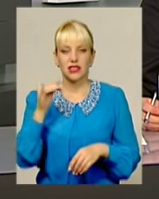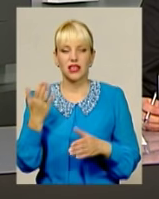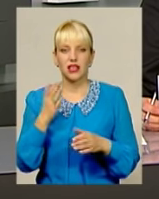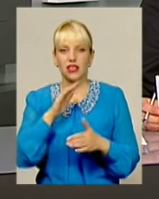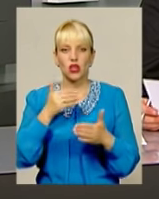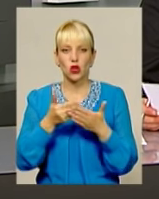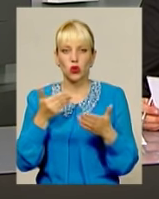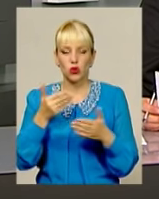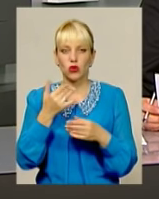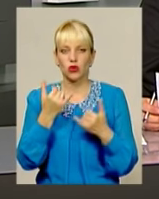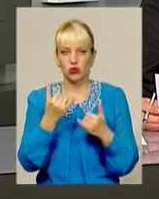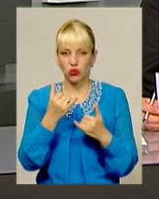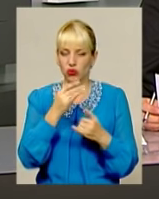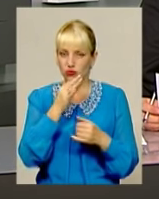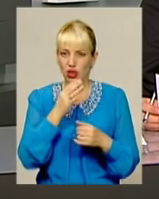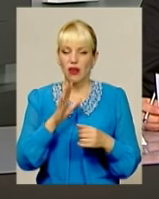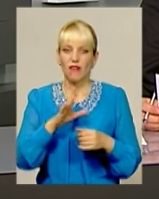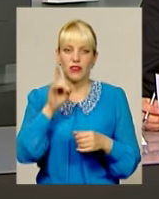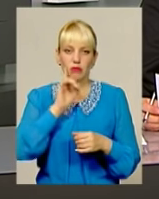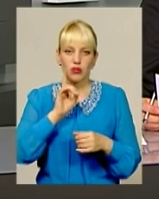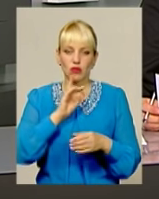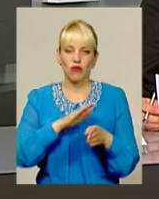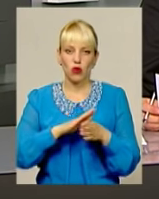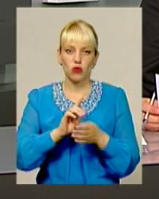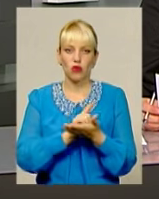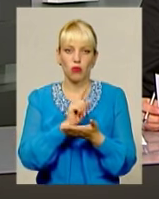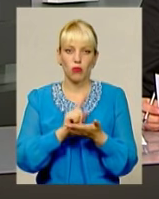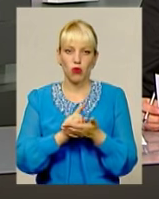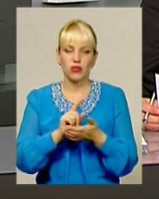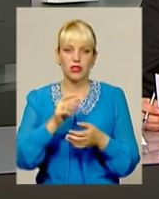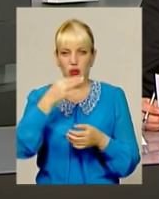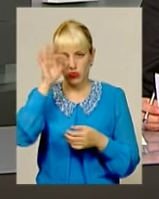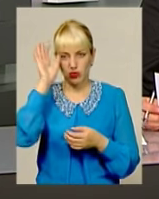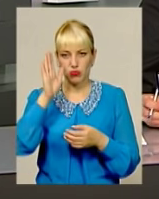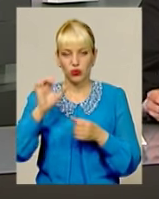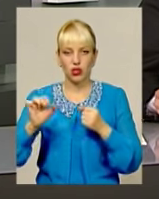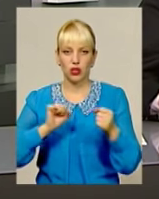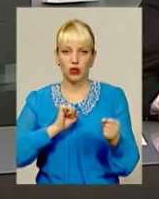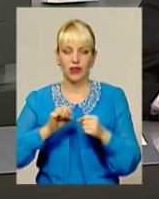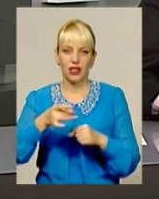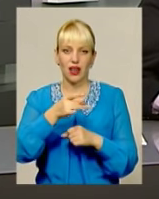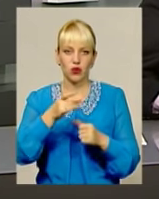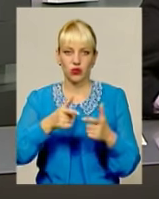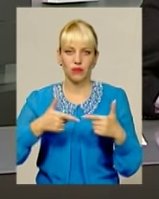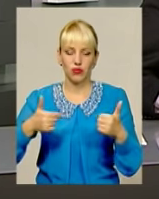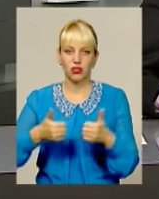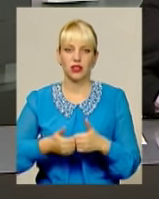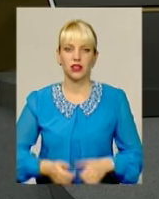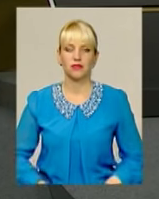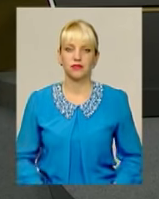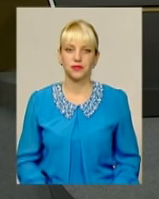тимчасово виконував обов'язки начальника Кам'янець-Подільської поліції, тепер керуватиме районним відділенням.